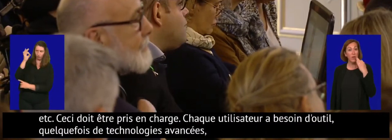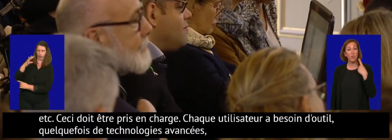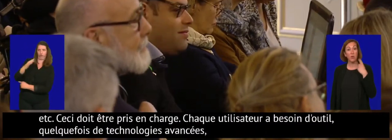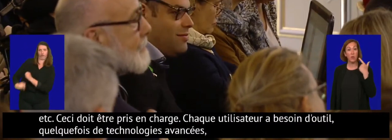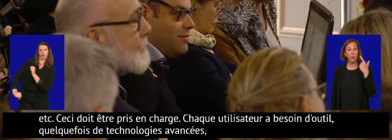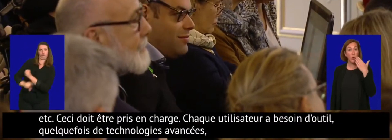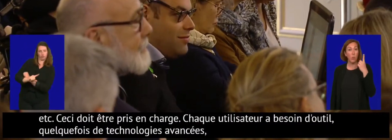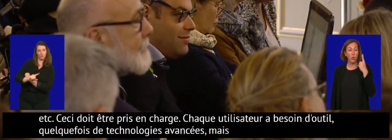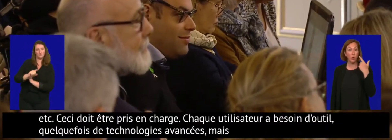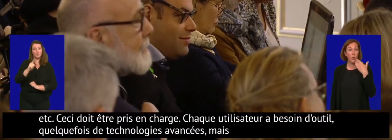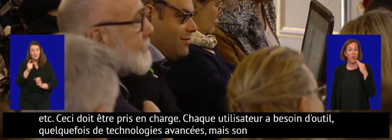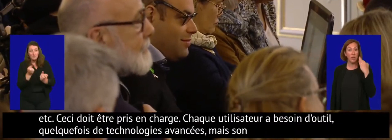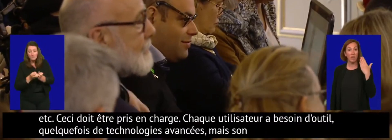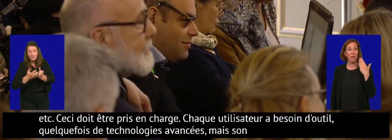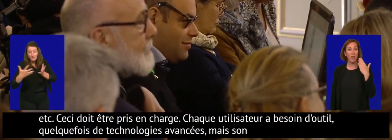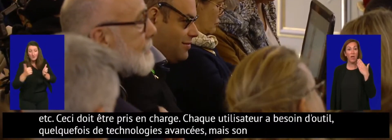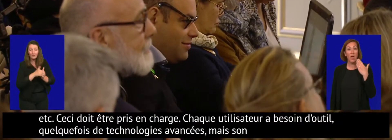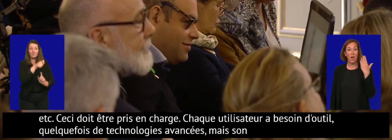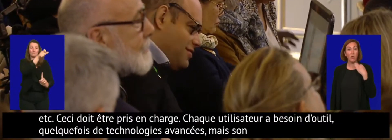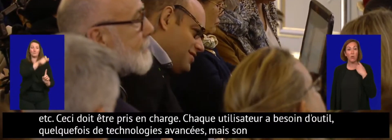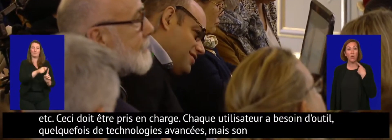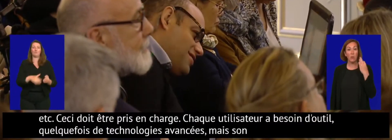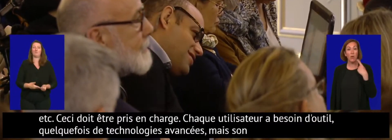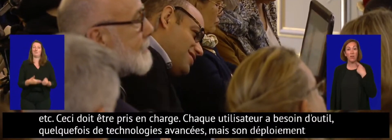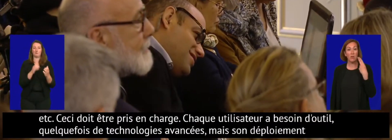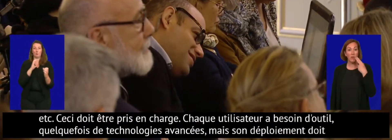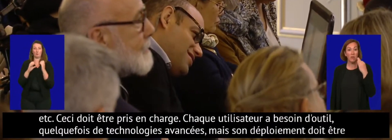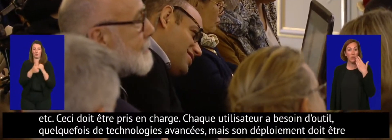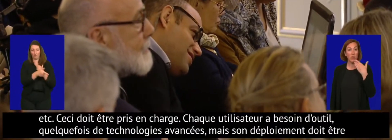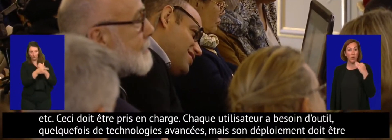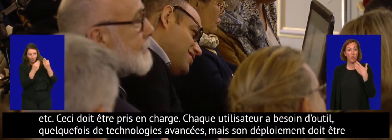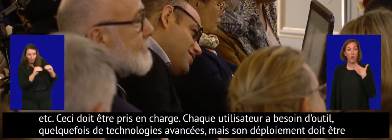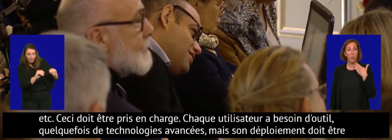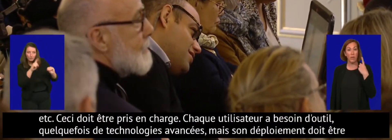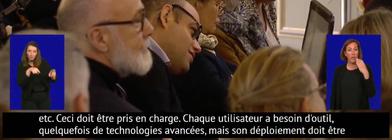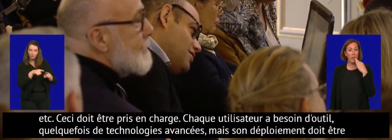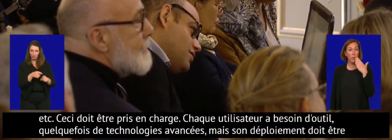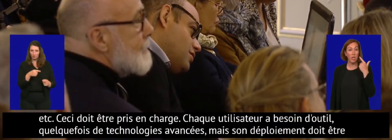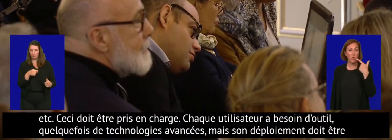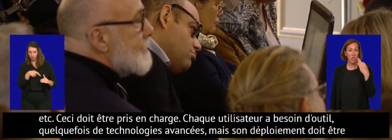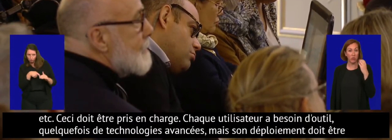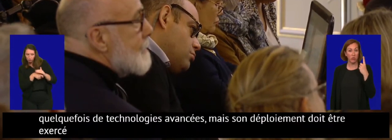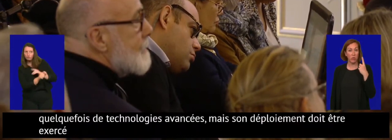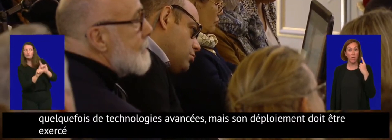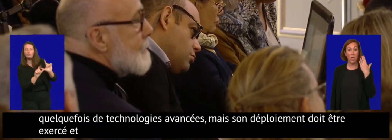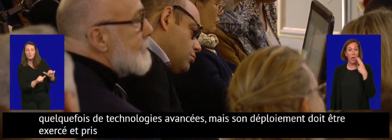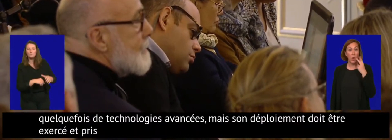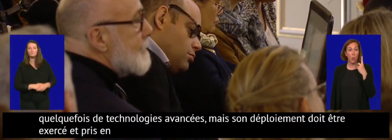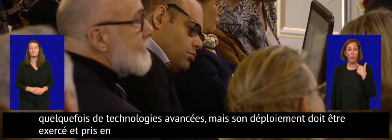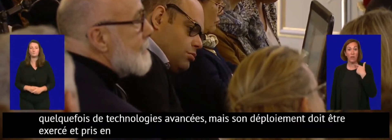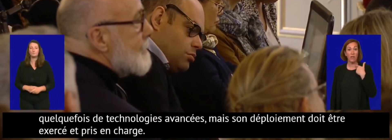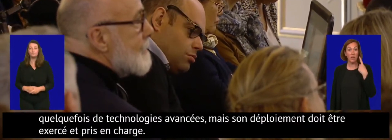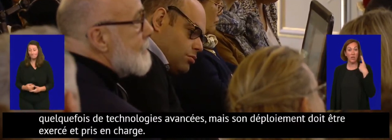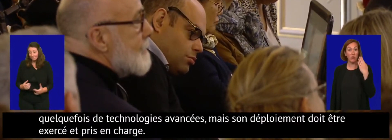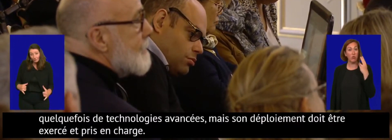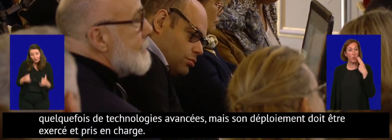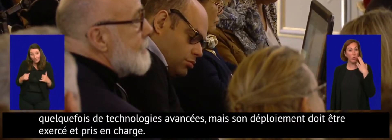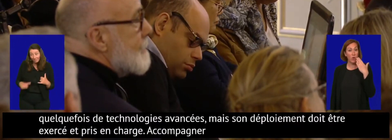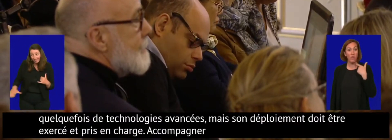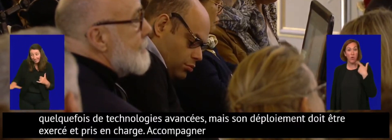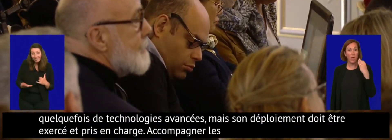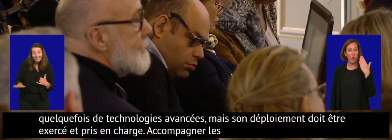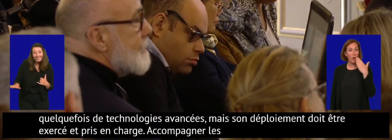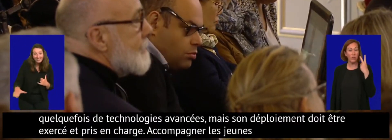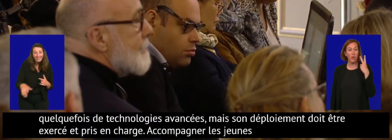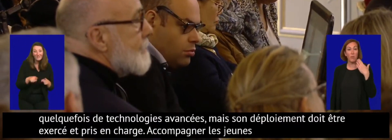être assuré par des assistants de communication formés, et également pris en charge. Accompagner les jeunes enfants et leur famille